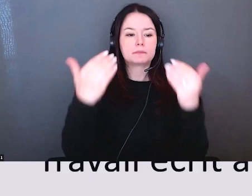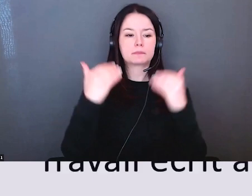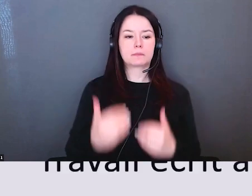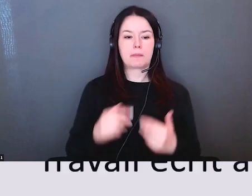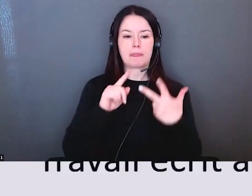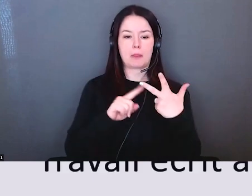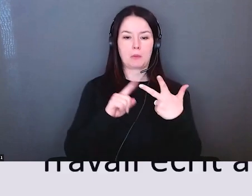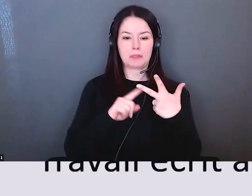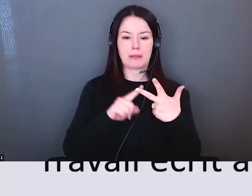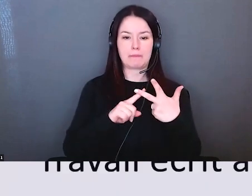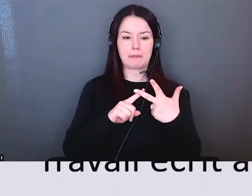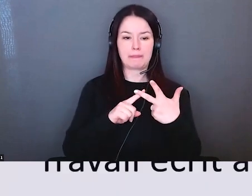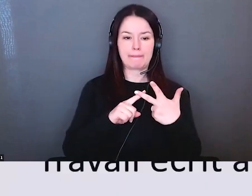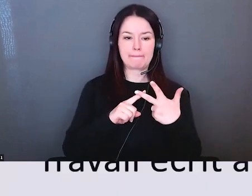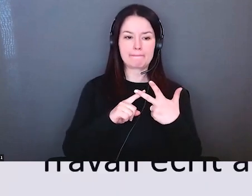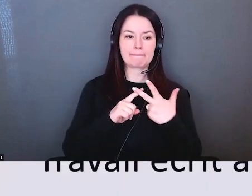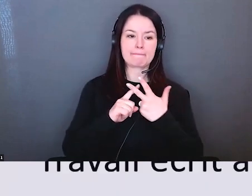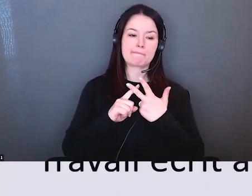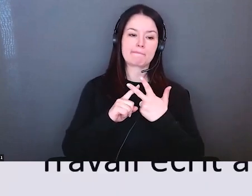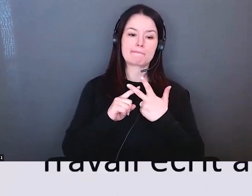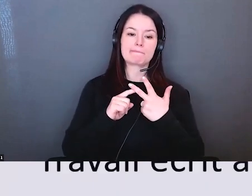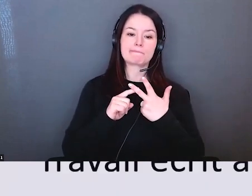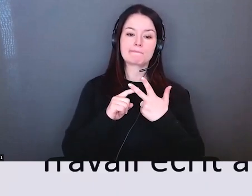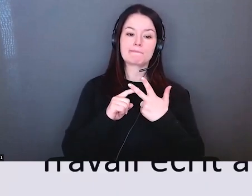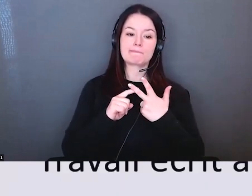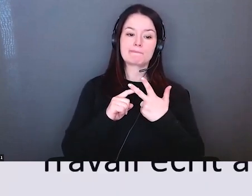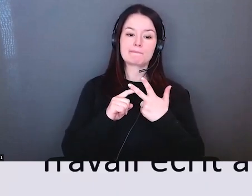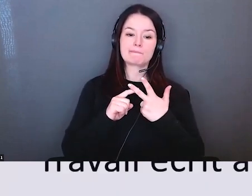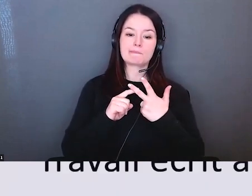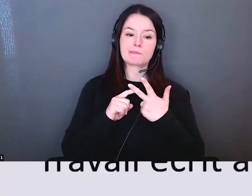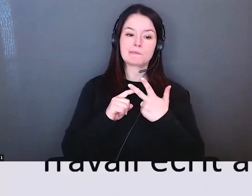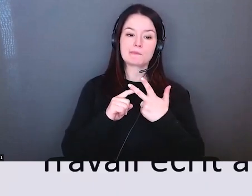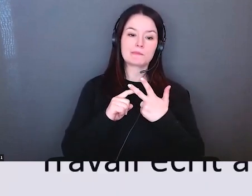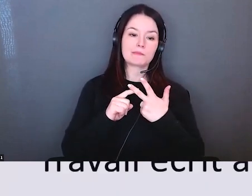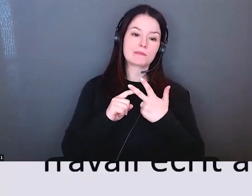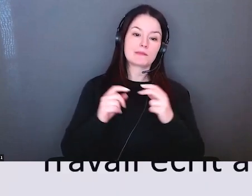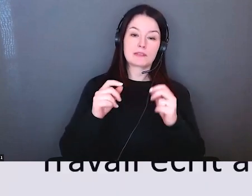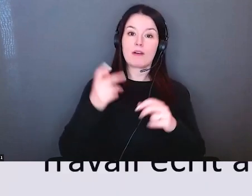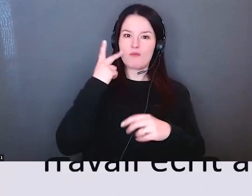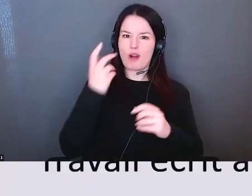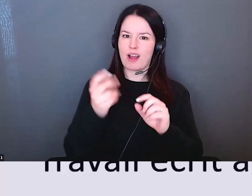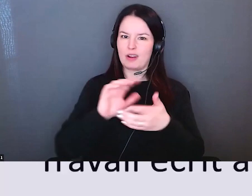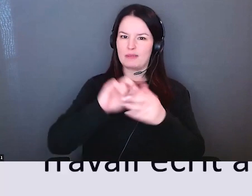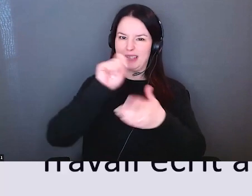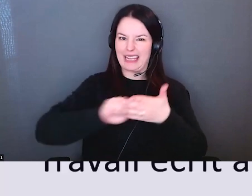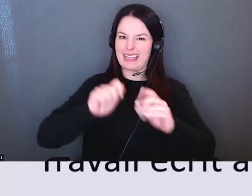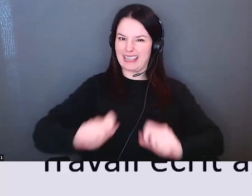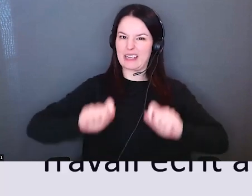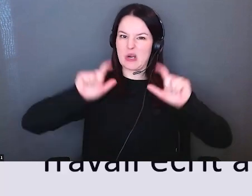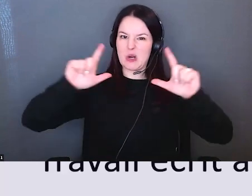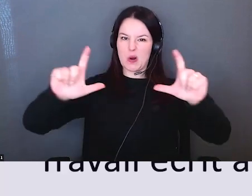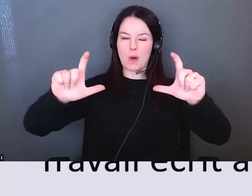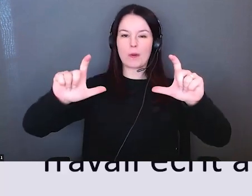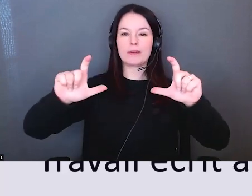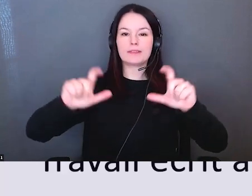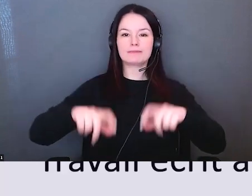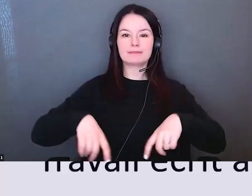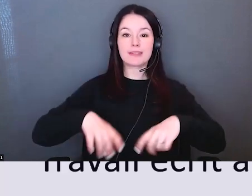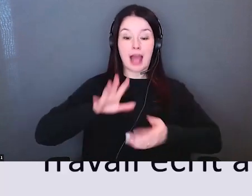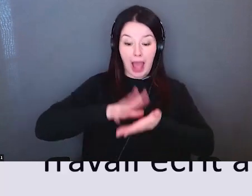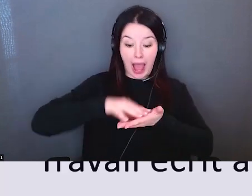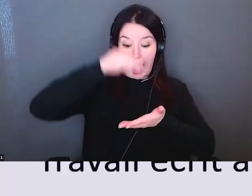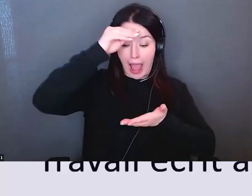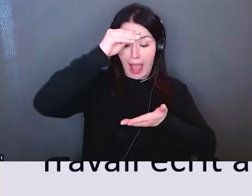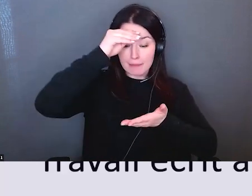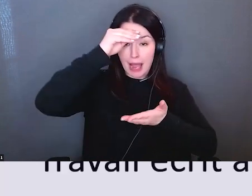sur votre téléphone ou sur Google ou quelque chose mais on veut que vous trouviez quelque part pour écrire parce que vous allez écrire